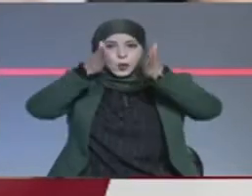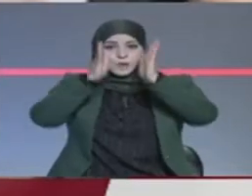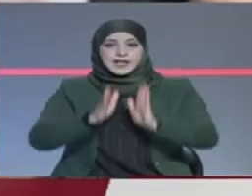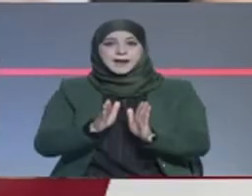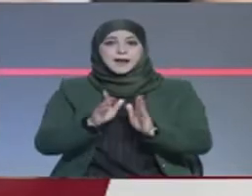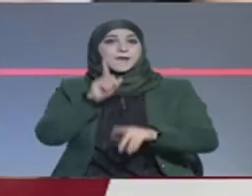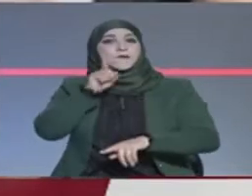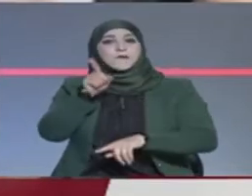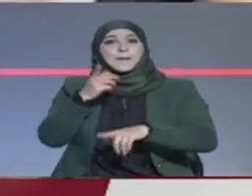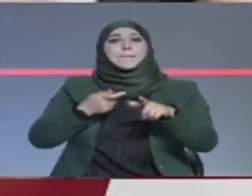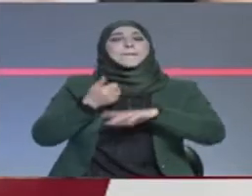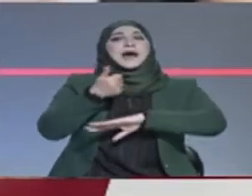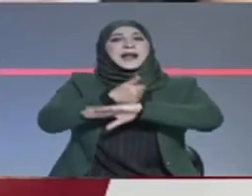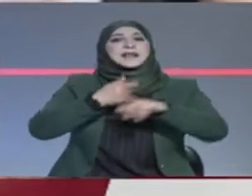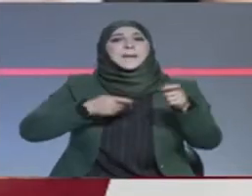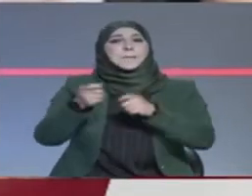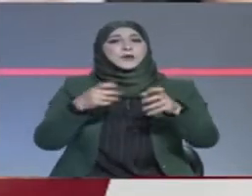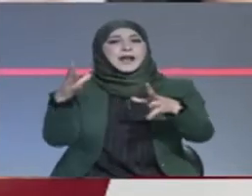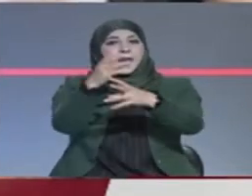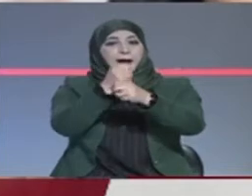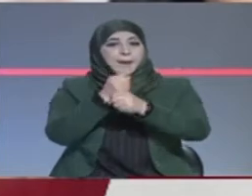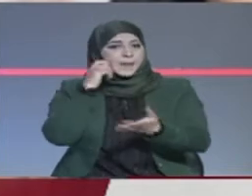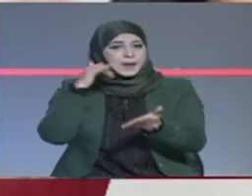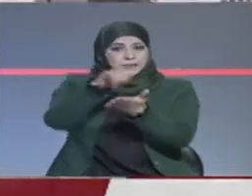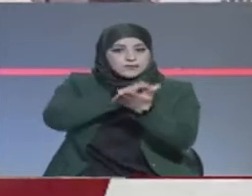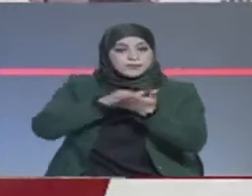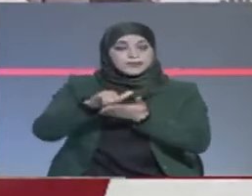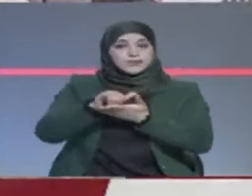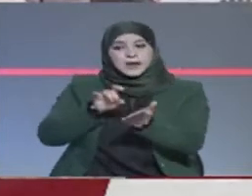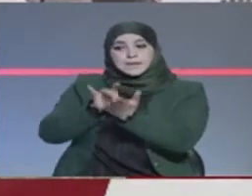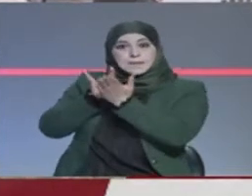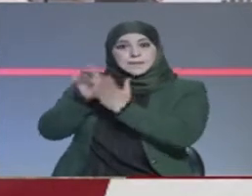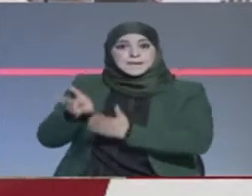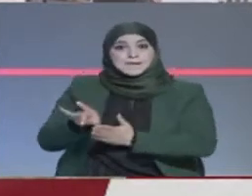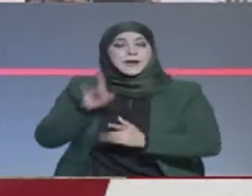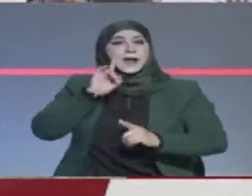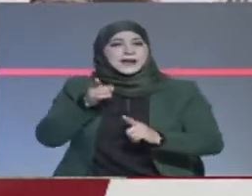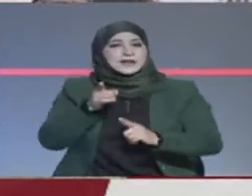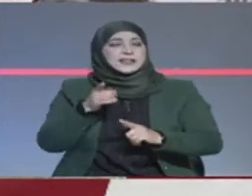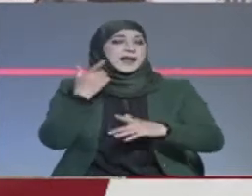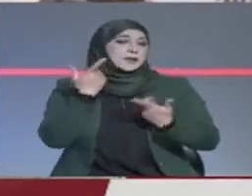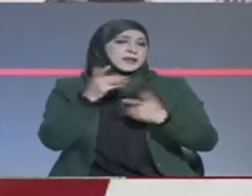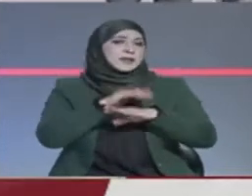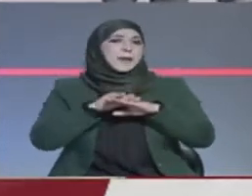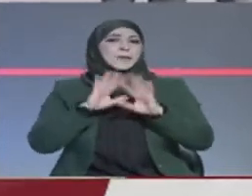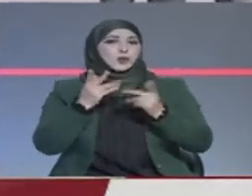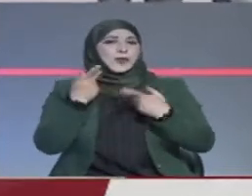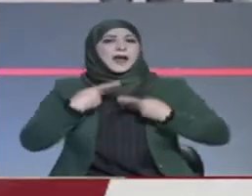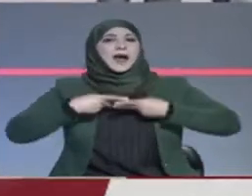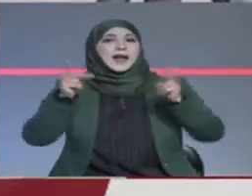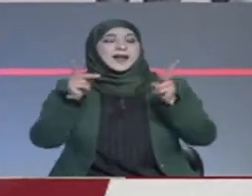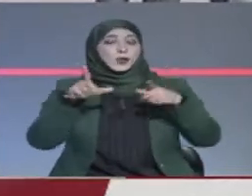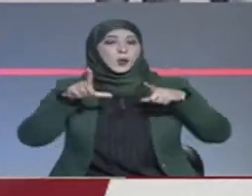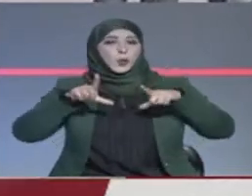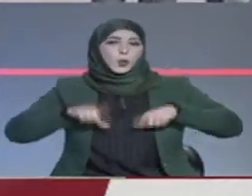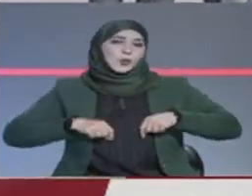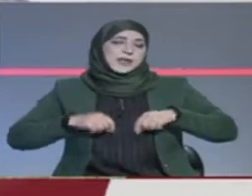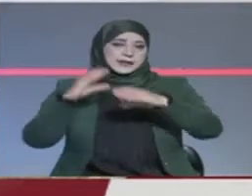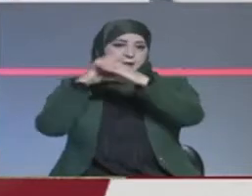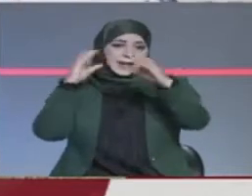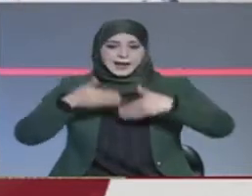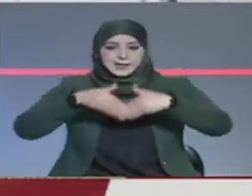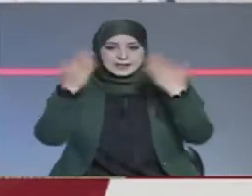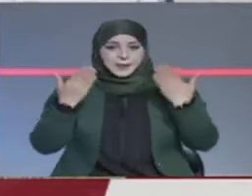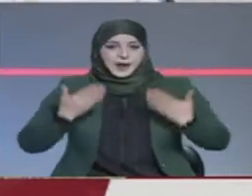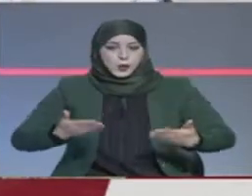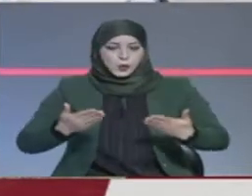الحمدي من مهامها كرئسة مديرة عامة على رأس شركة الخطوط التونسية وفق ما أعلنته وزارة النقل واللوجستيك صباح